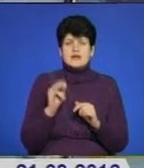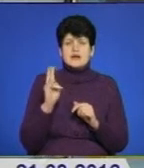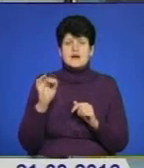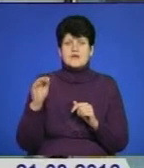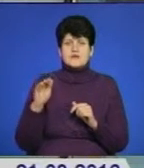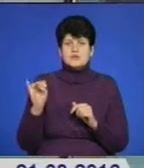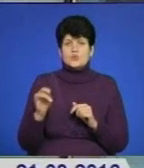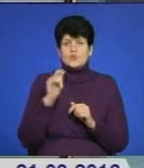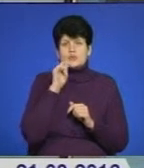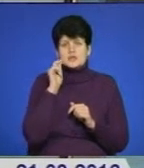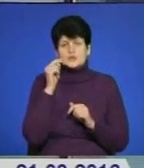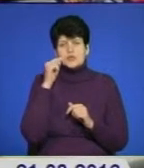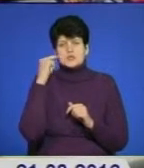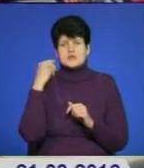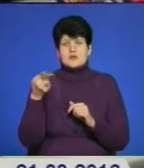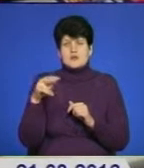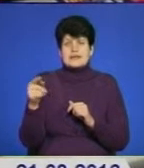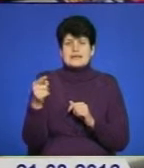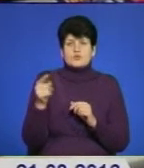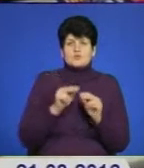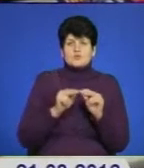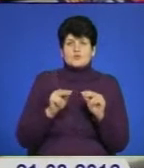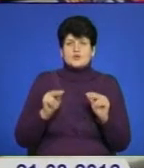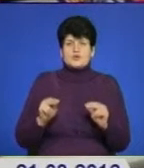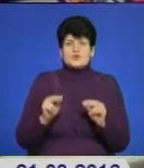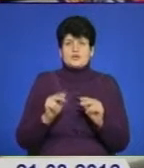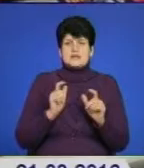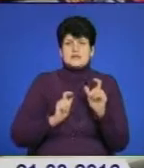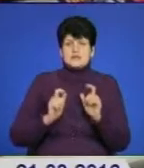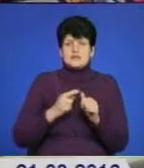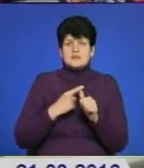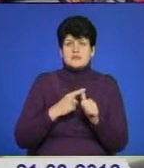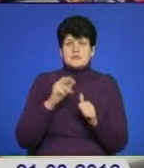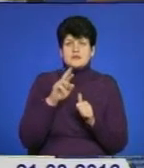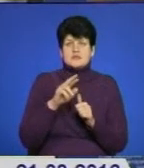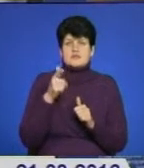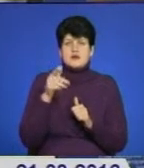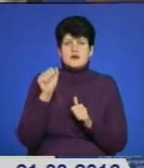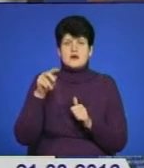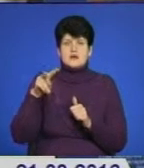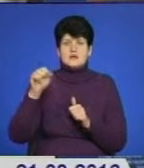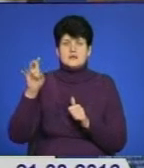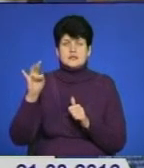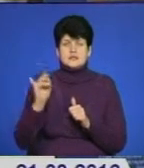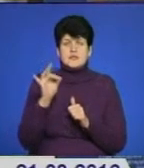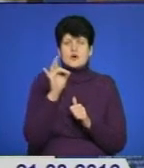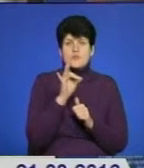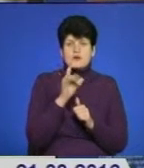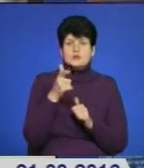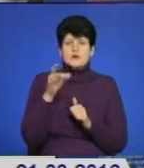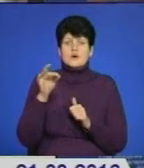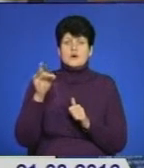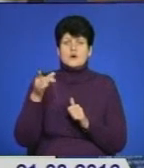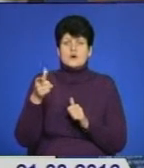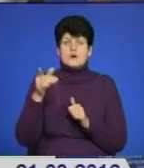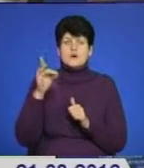української та російської літератури Тернопільського педагогічного інституту імені Ярослава Галана. Роман Гром'як свого часу був